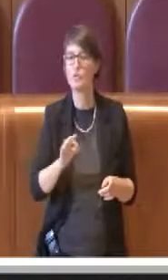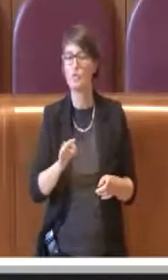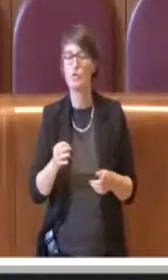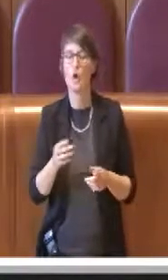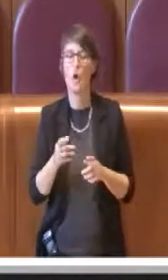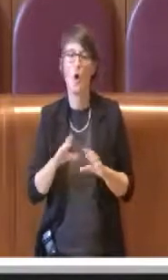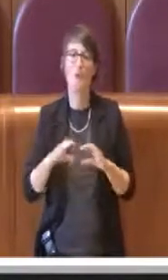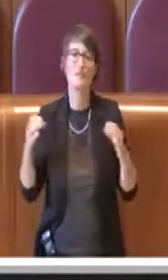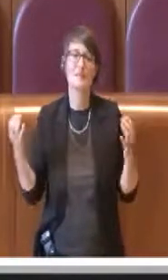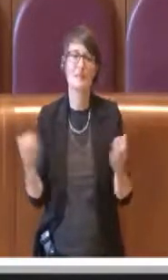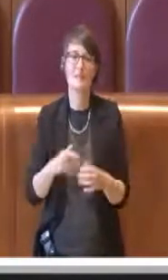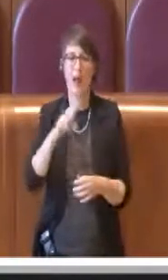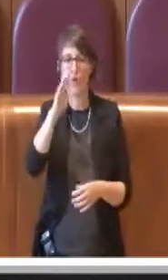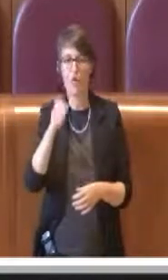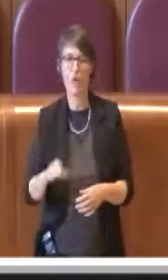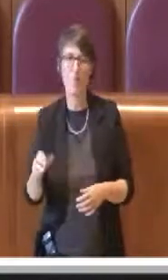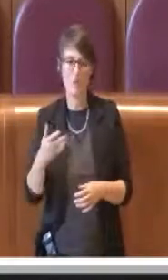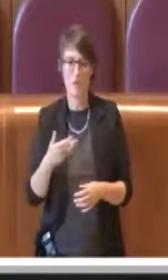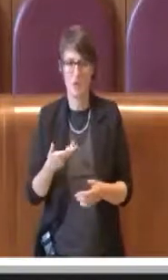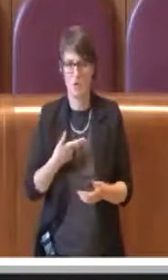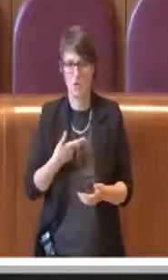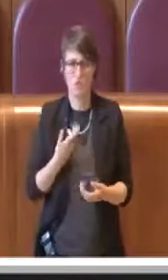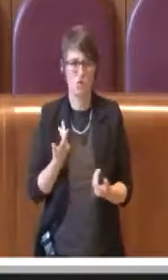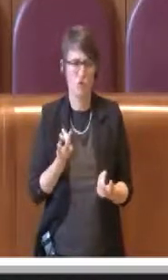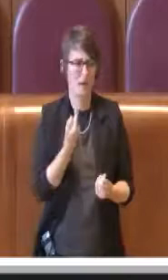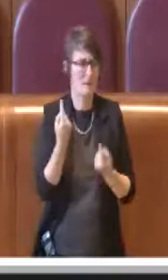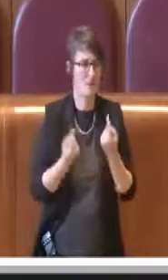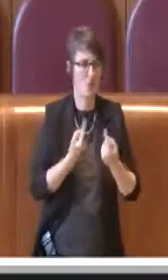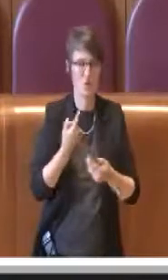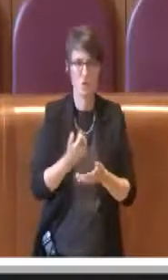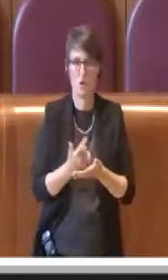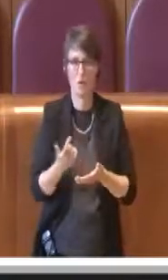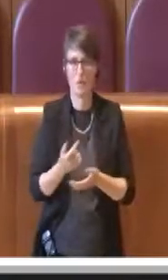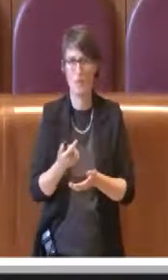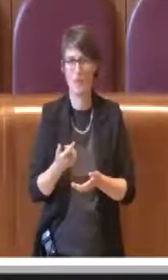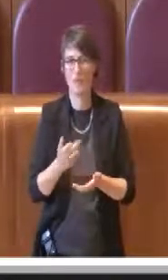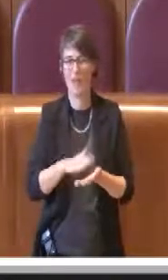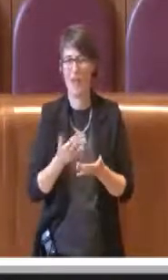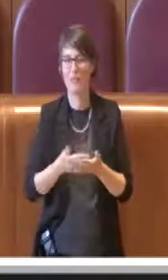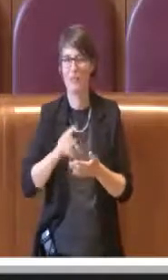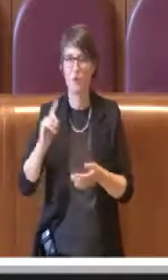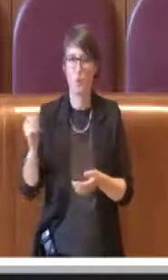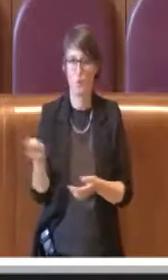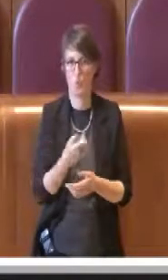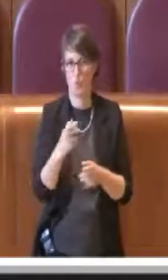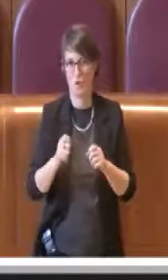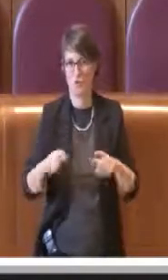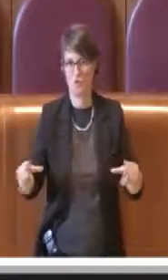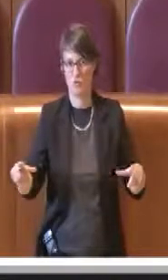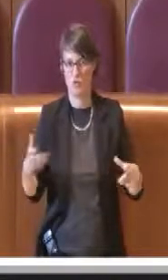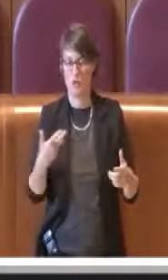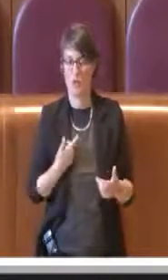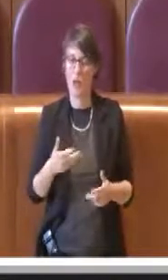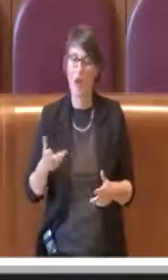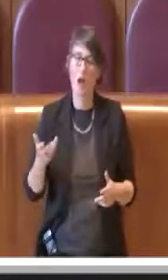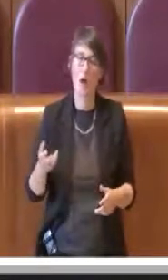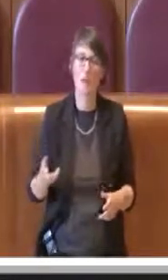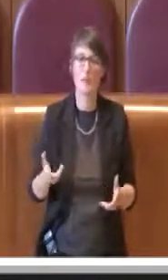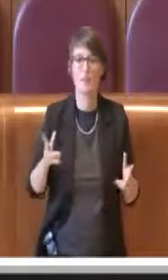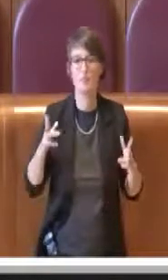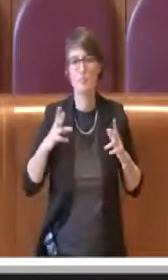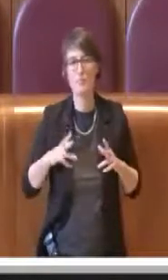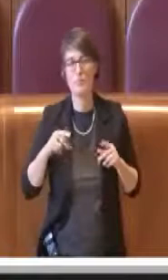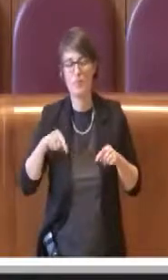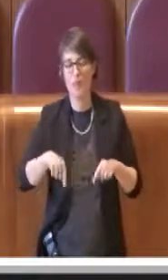importanti per lo sport cittadino, per la città, che spero in questi mesi possano finalmente vedersi